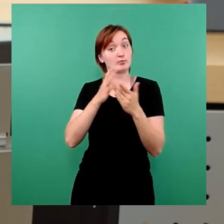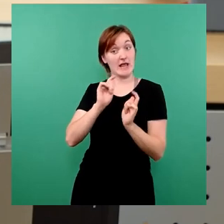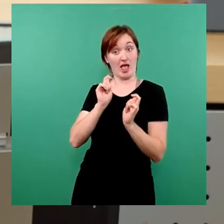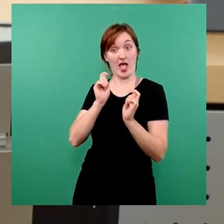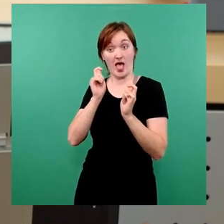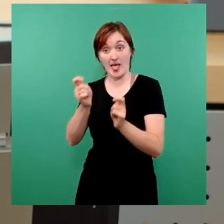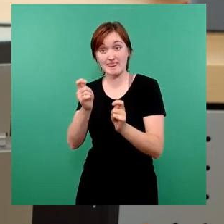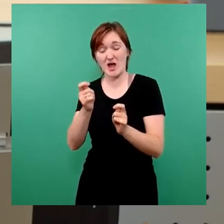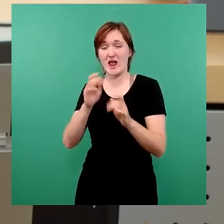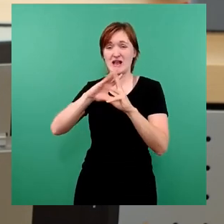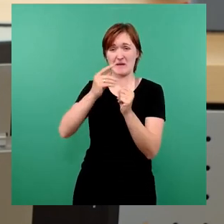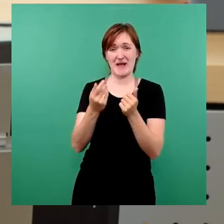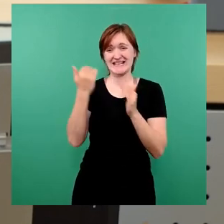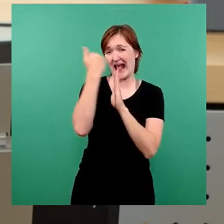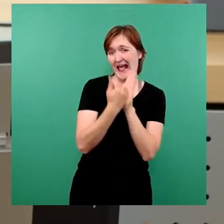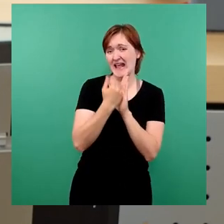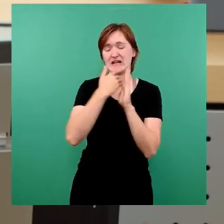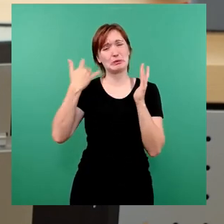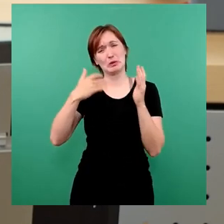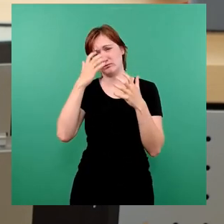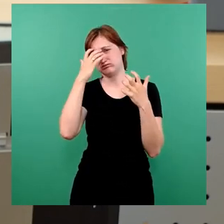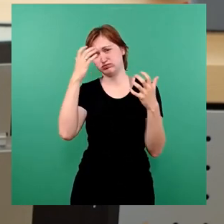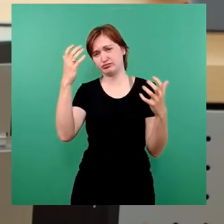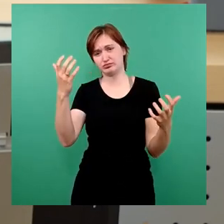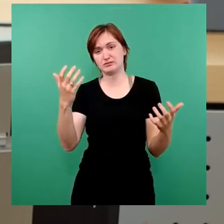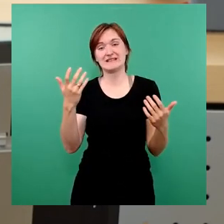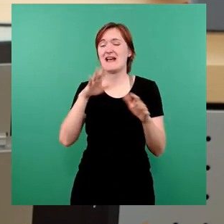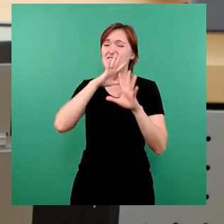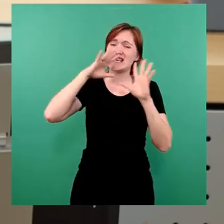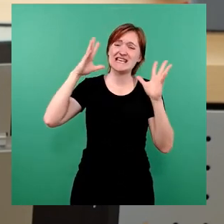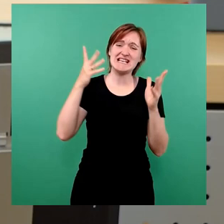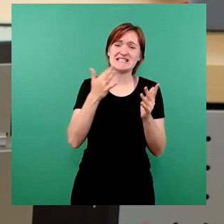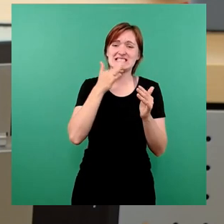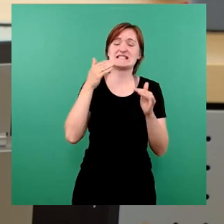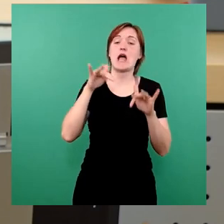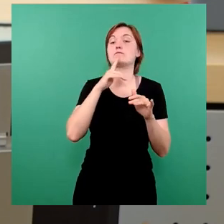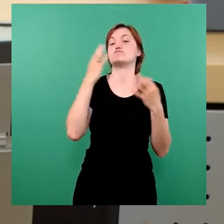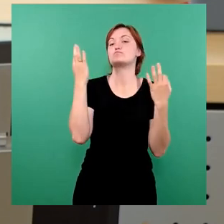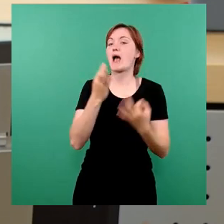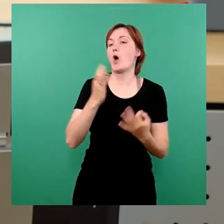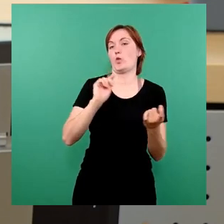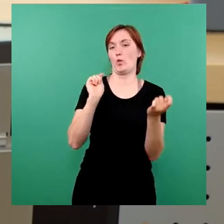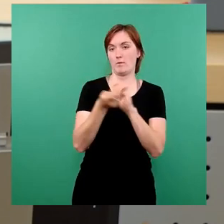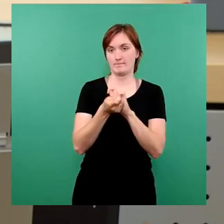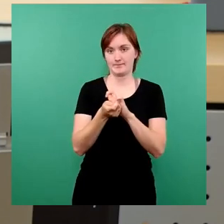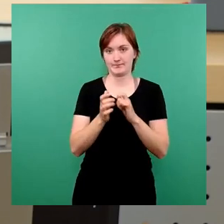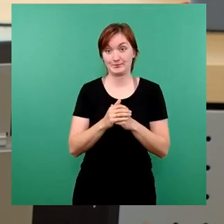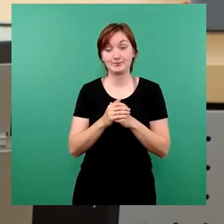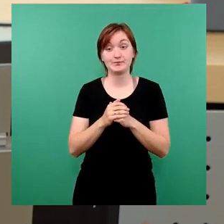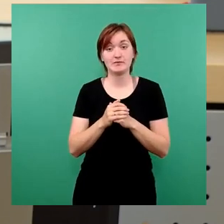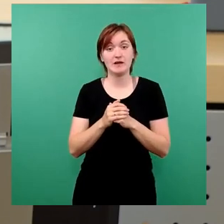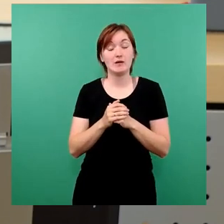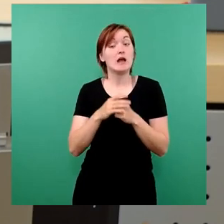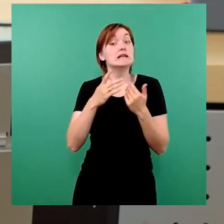Auflagen, da ist mittlerweile so viel zusammengekommen, ist eine Reformierung dringend nötig. Dies hat dann nicht nur den Vorteil, dass es wieder